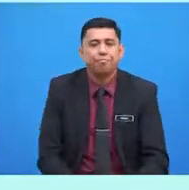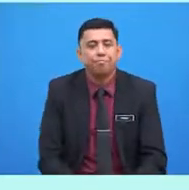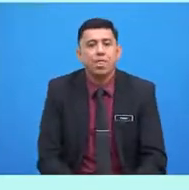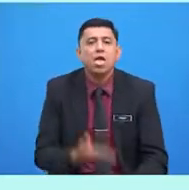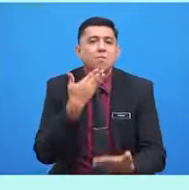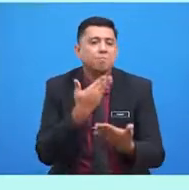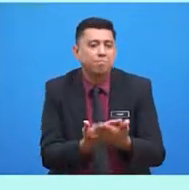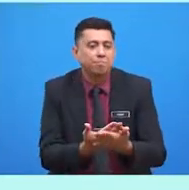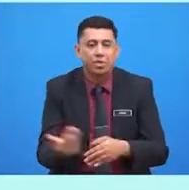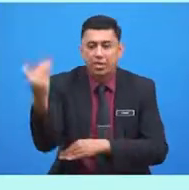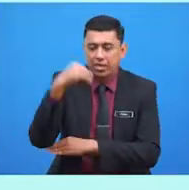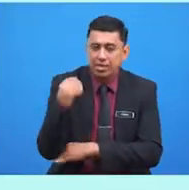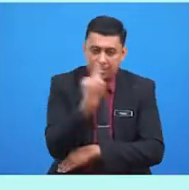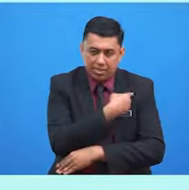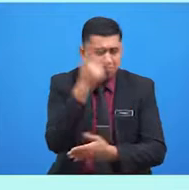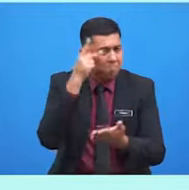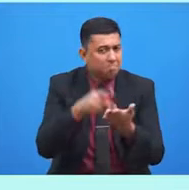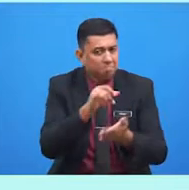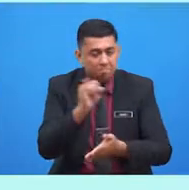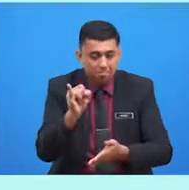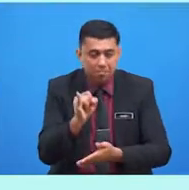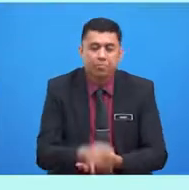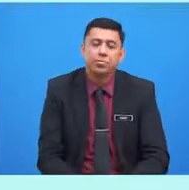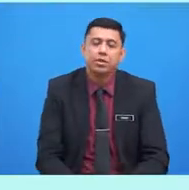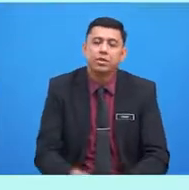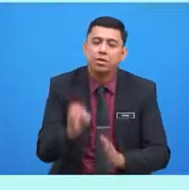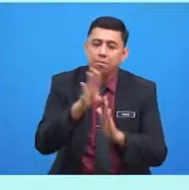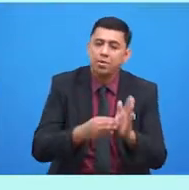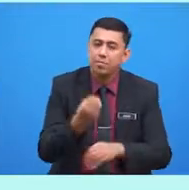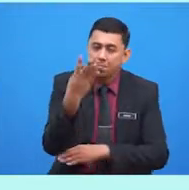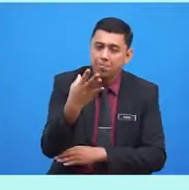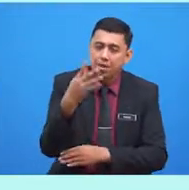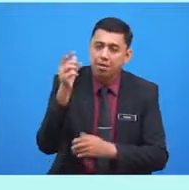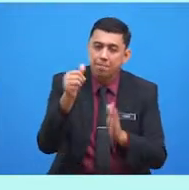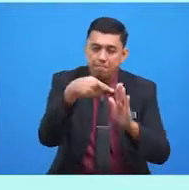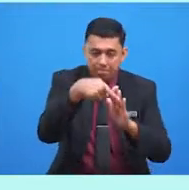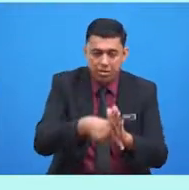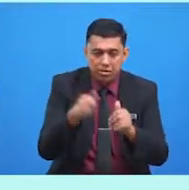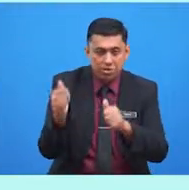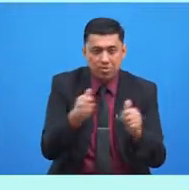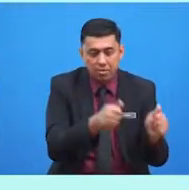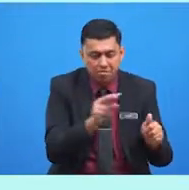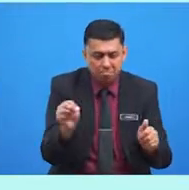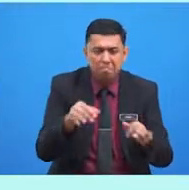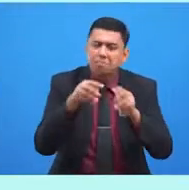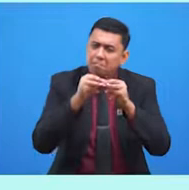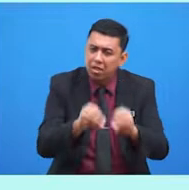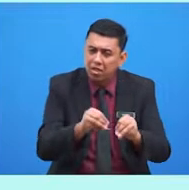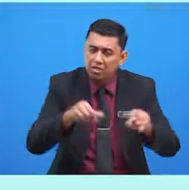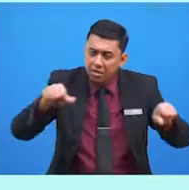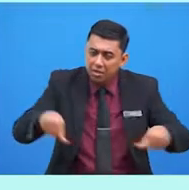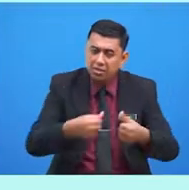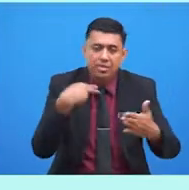Baik, jom kita kenali beberapa peraturan keluarga yang masih diamalkan